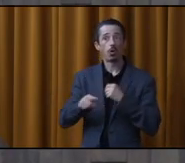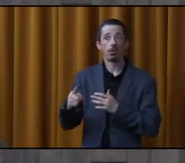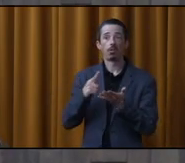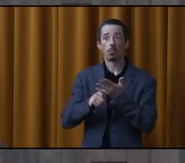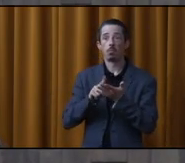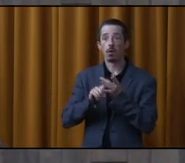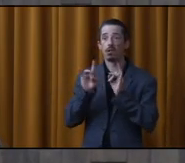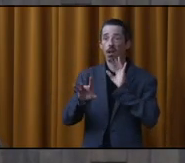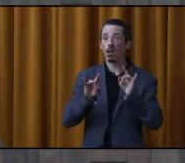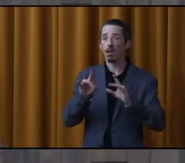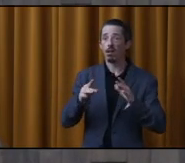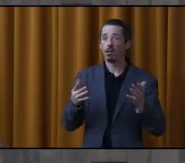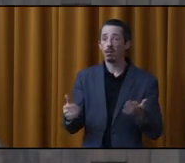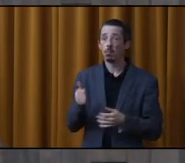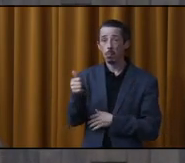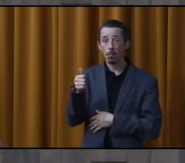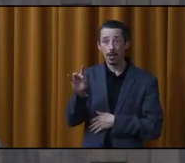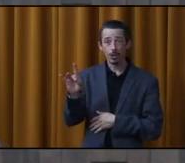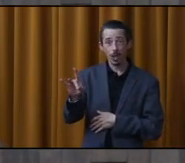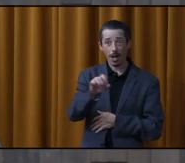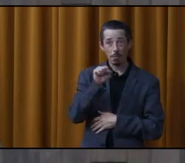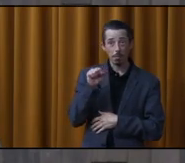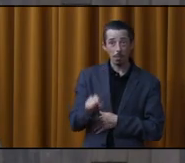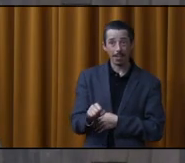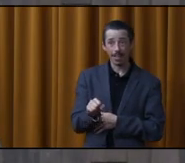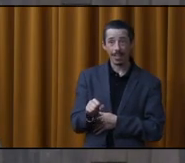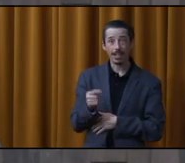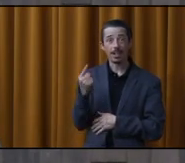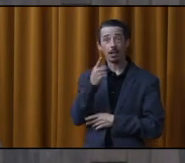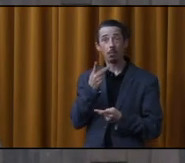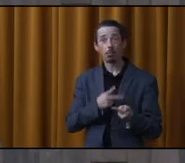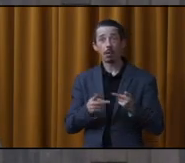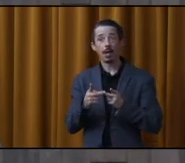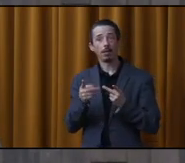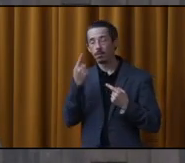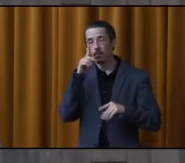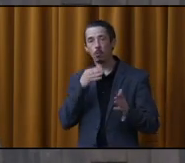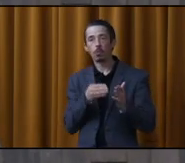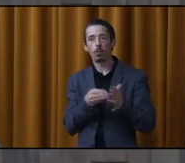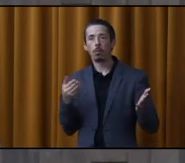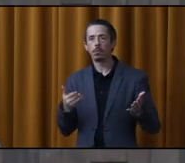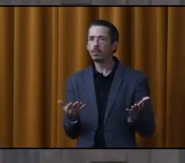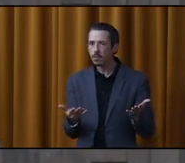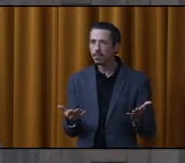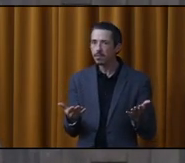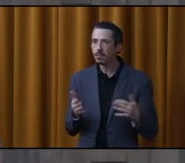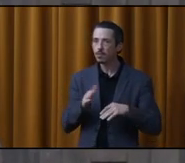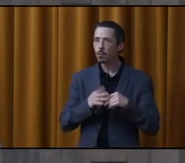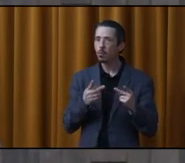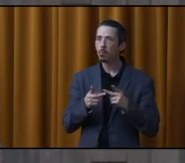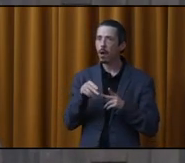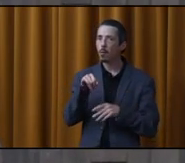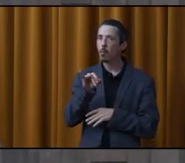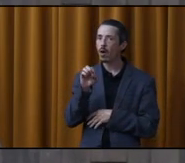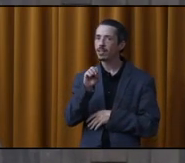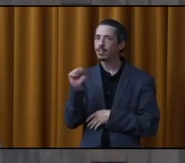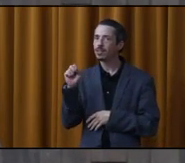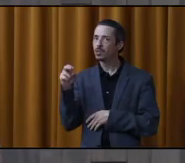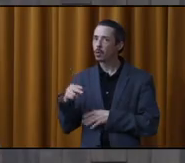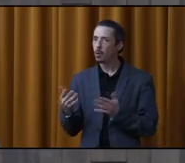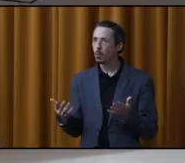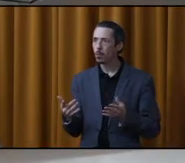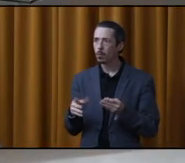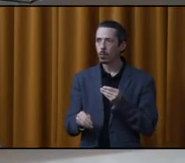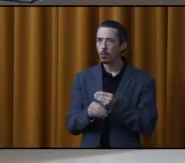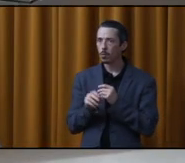commentaires et pourtant c'était eux-mêmes des propriétaires défavorables face au parc des moissons. Donc, je ne sais pas si vous vouliez rajouter...